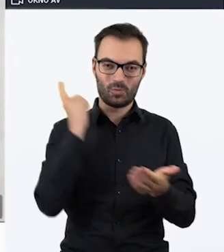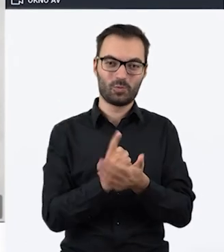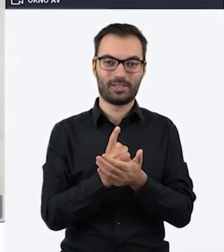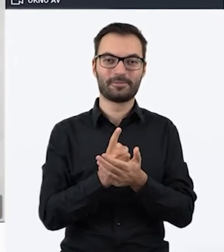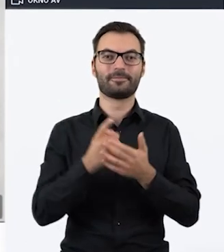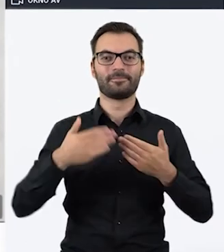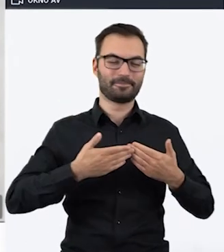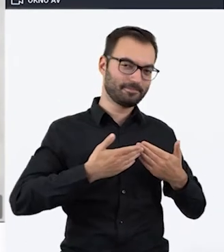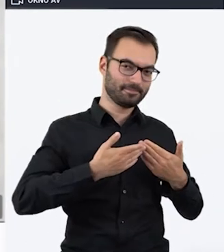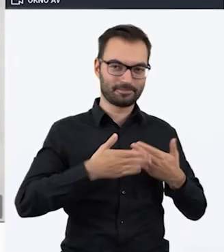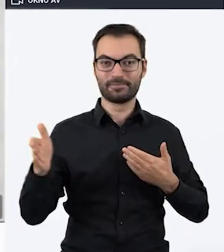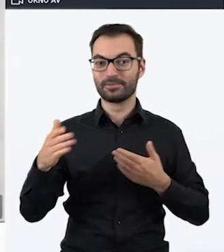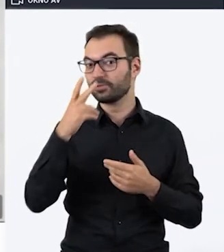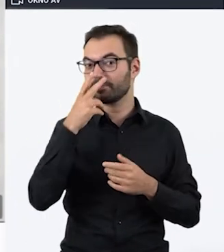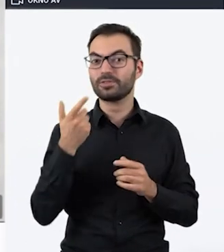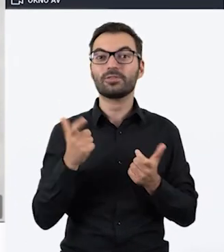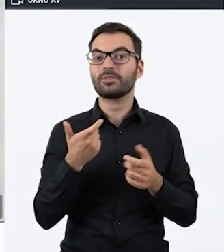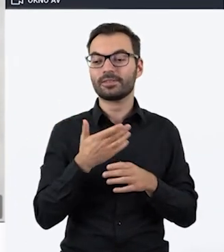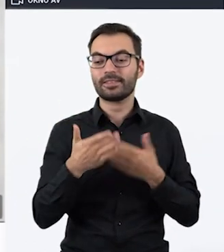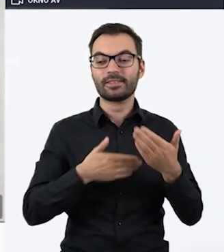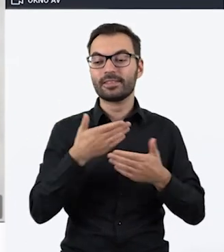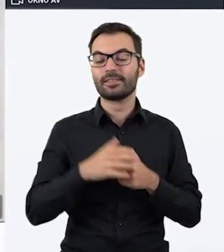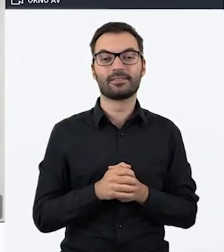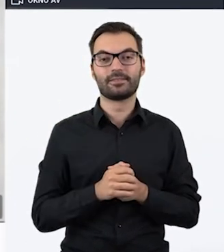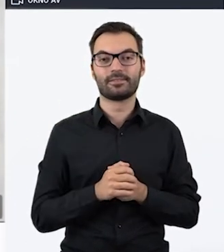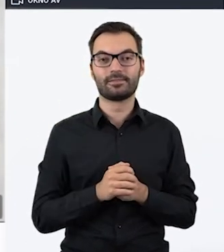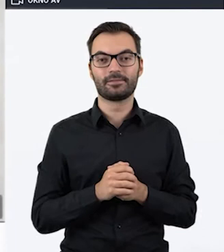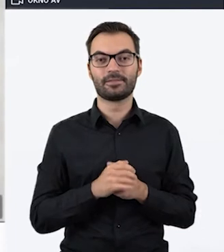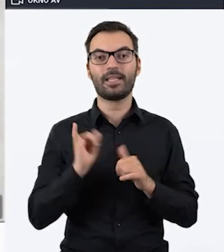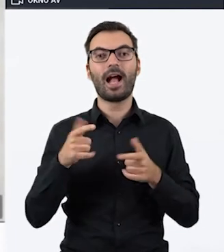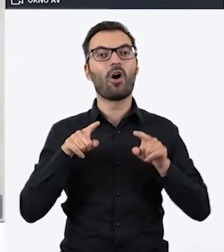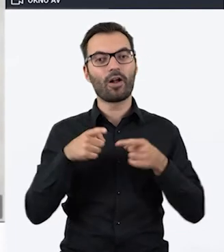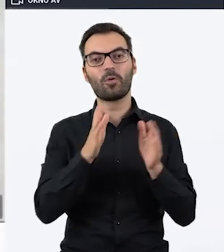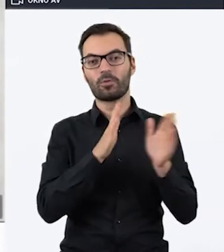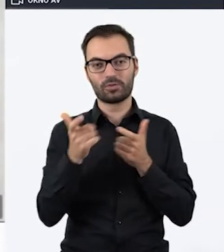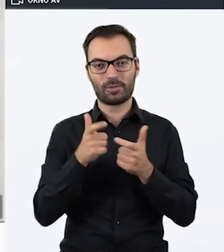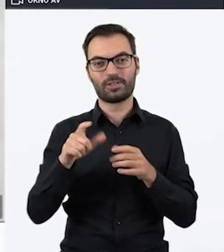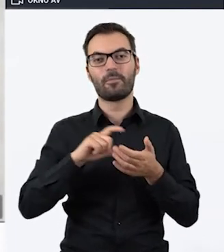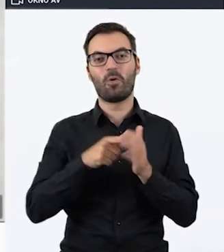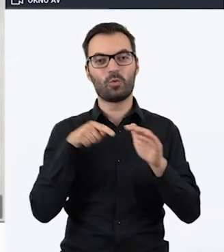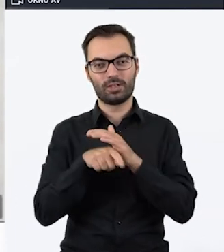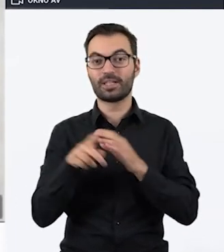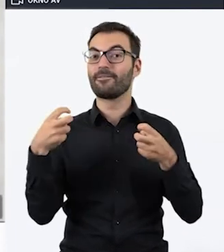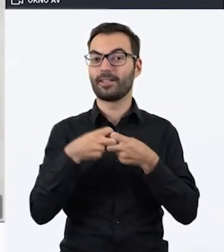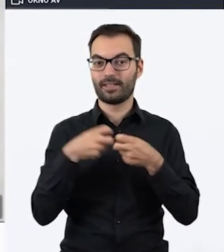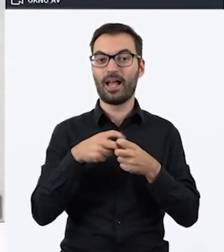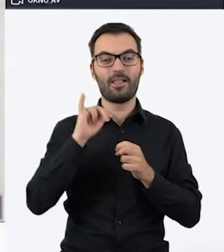udało nam się. Jesteśmy gotowi dowiedzieć się, jak tego typu Escape Room Online zorganizować w Państwa